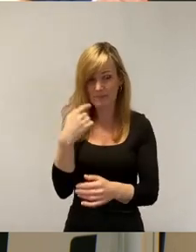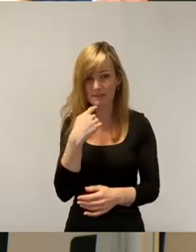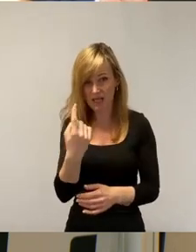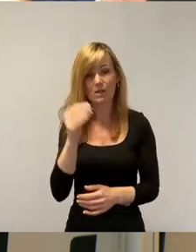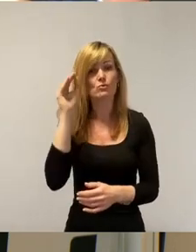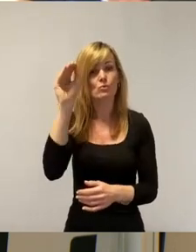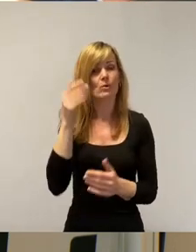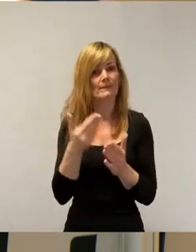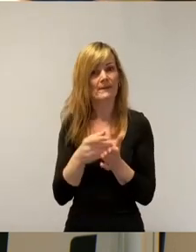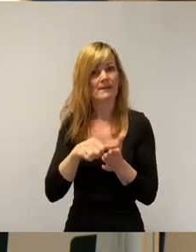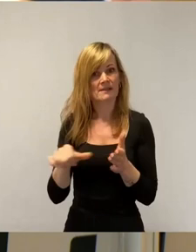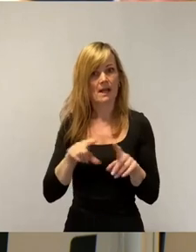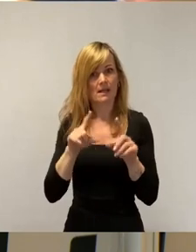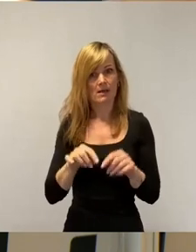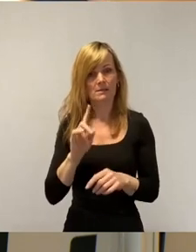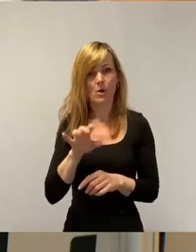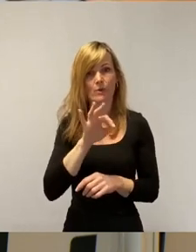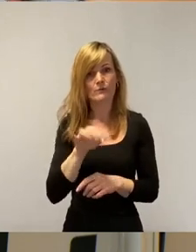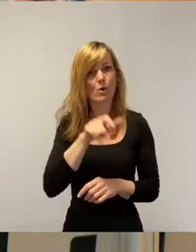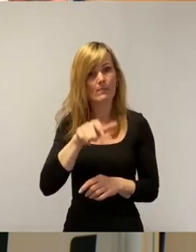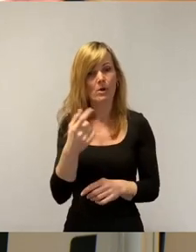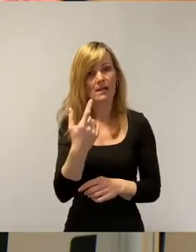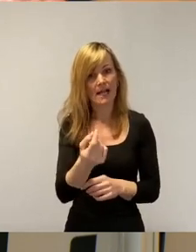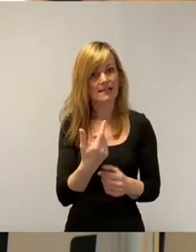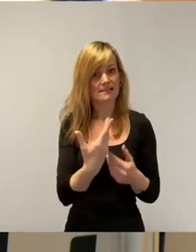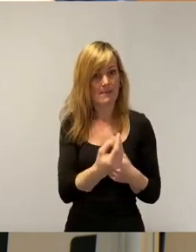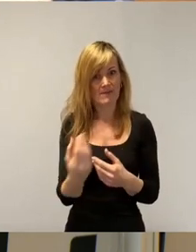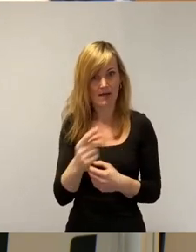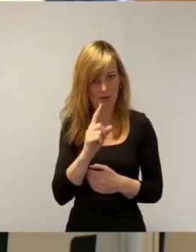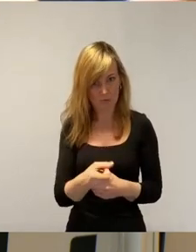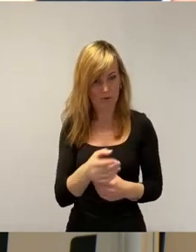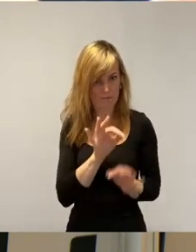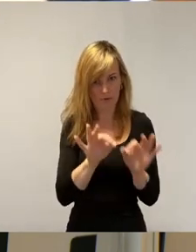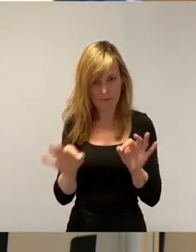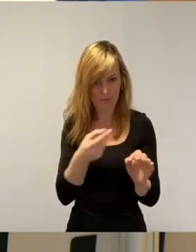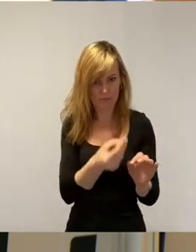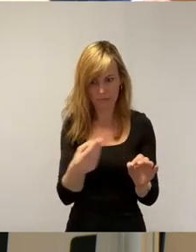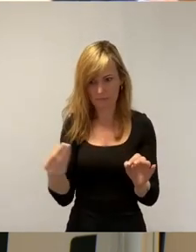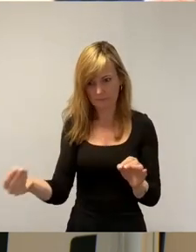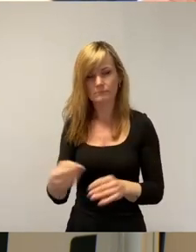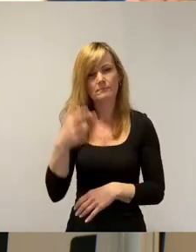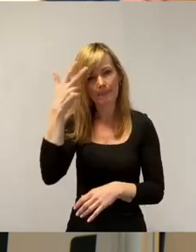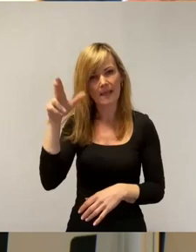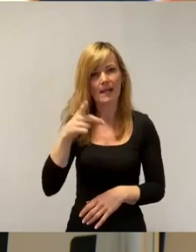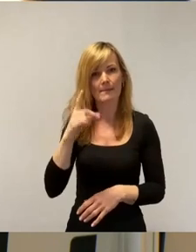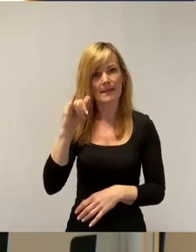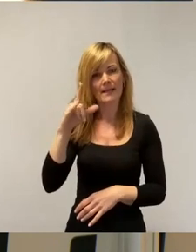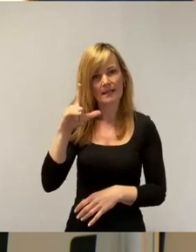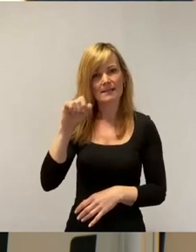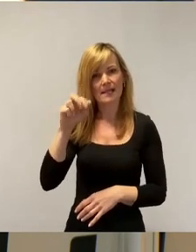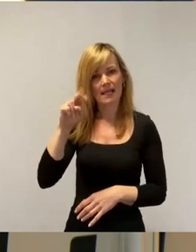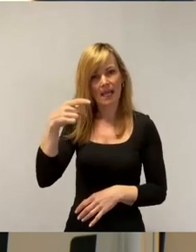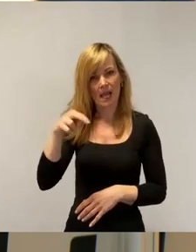doch auch für Bürgergeldempfänger gelten soll. So, der Herr Pilsinger von der CSU hat noch einen